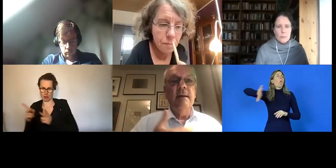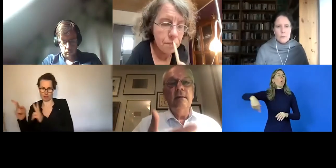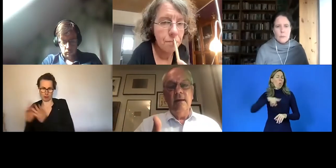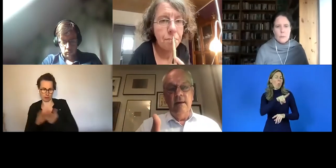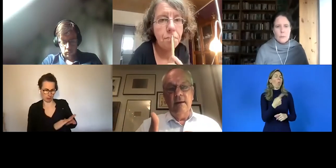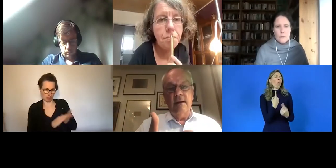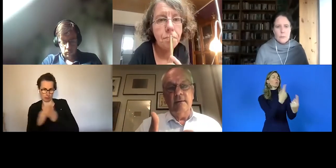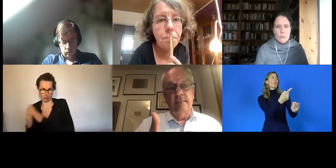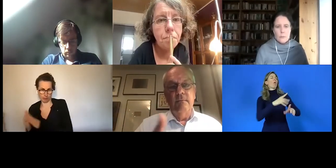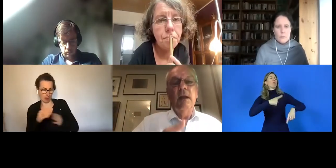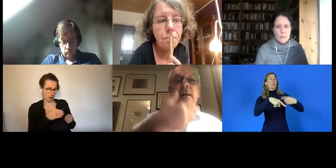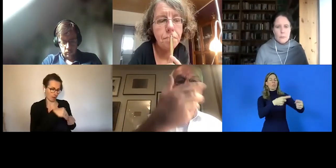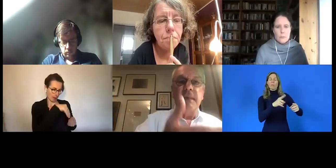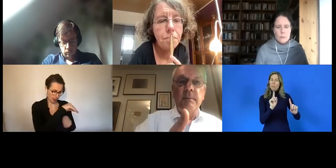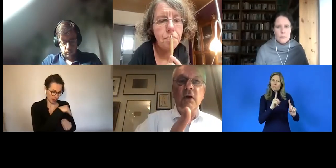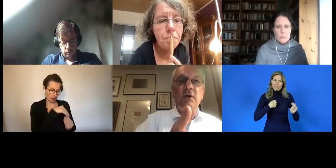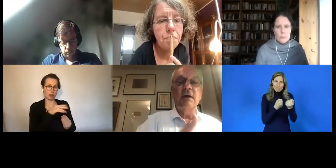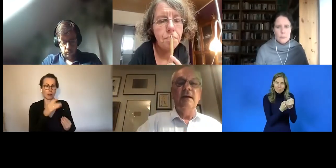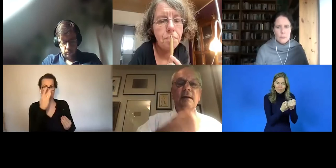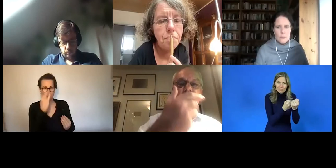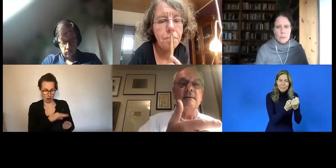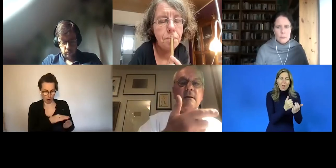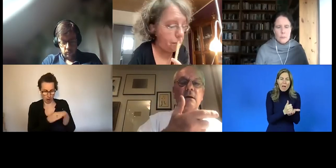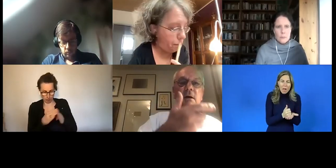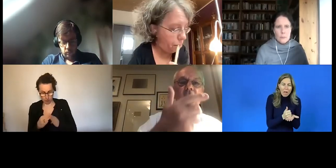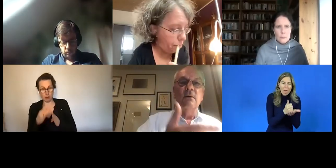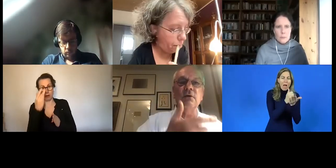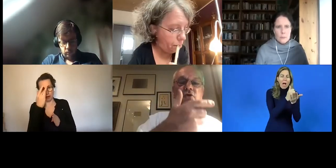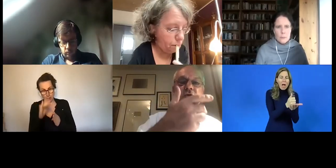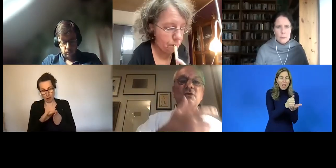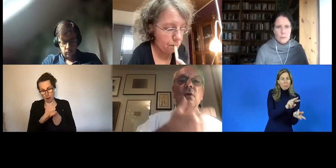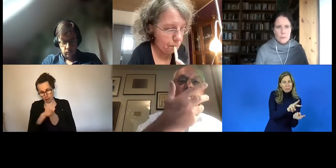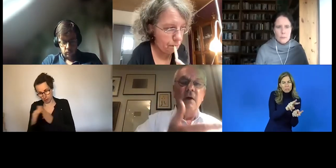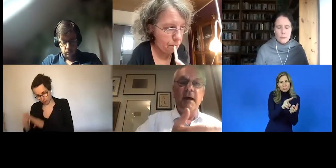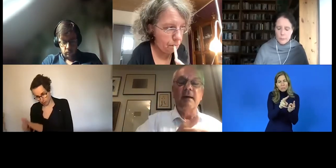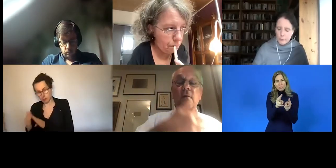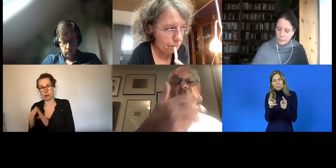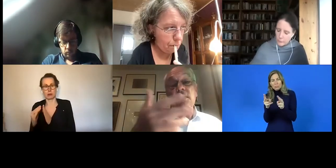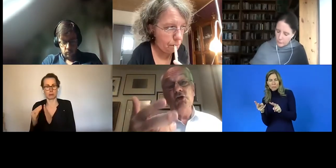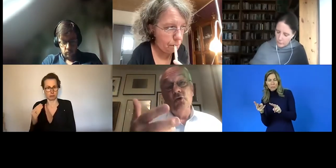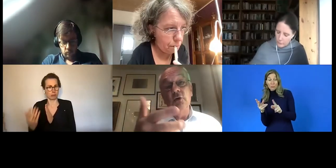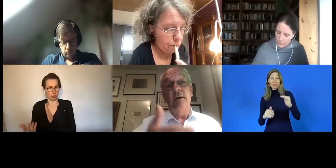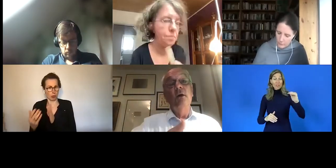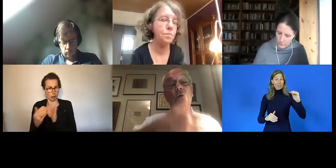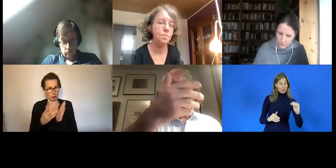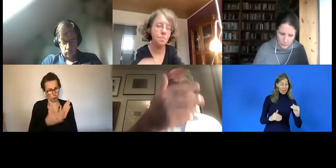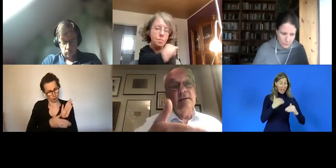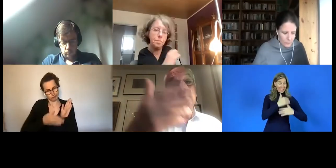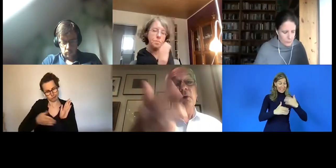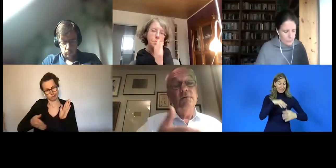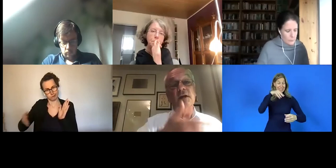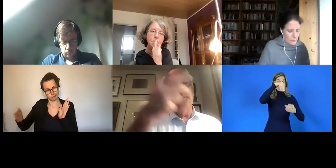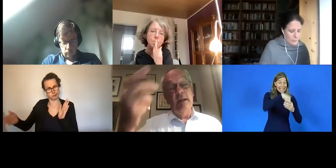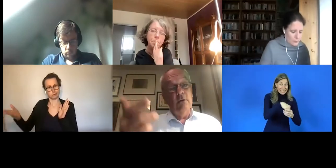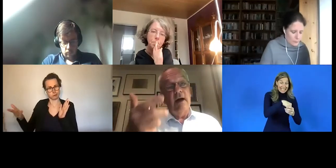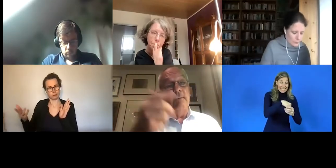Familie in den Kindergarten. Dann braucht der Kindergarten Unterstützung und Vorbereitung in die Schule. Und dann